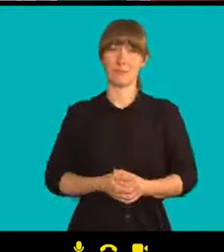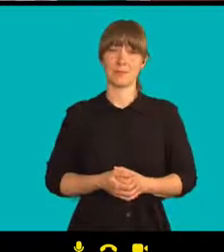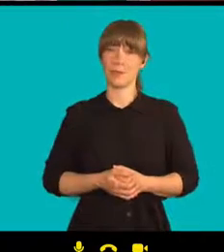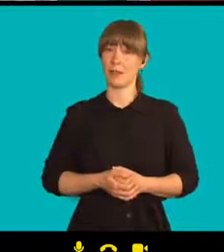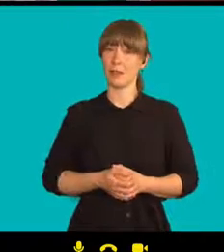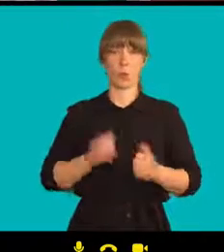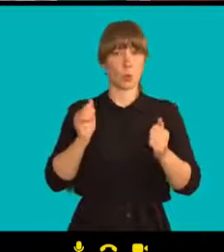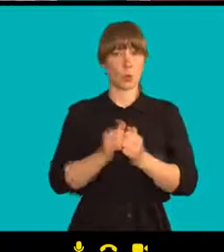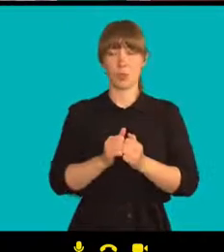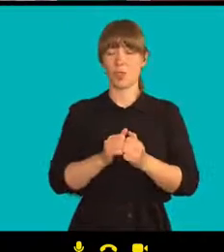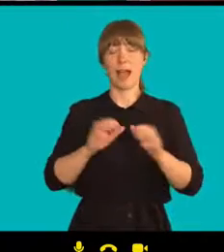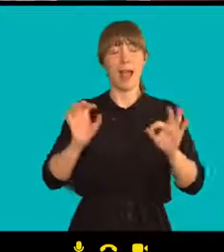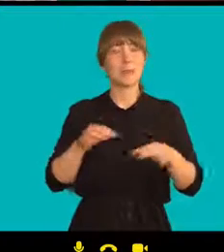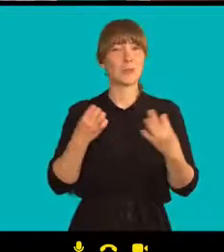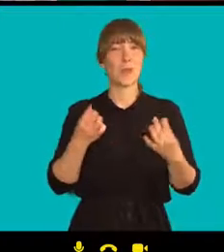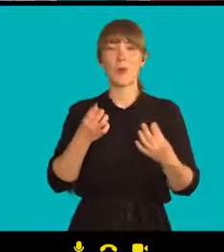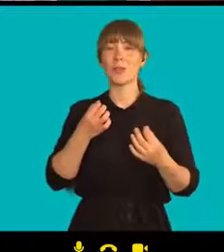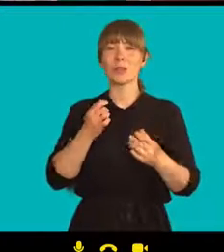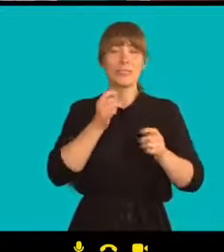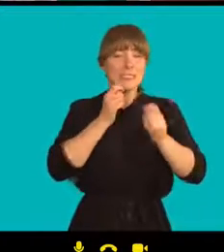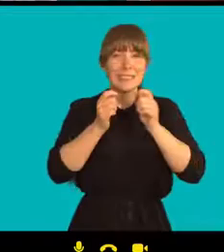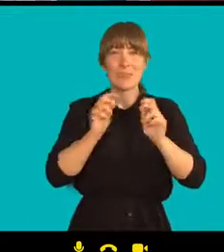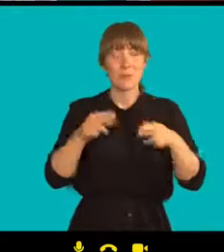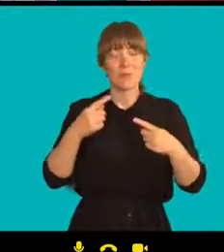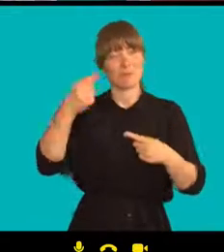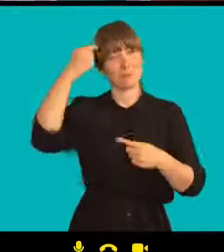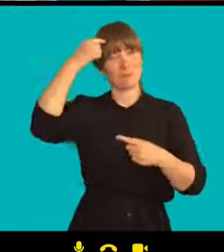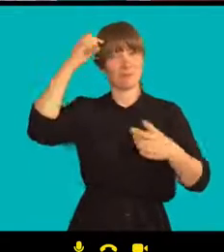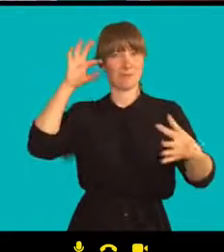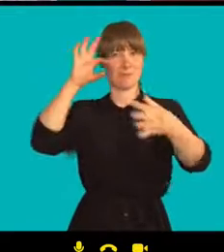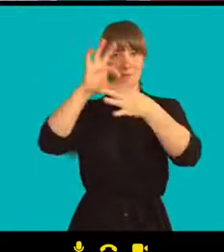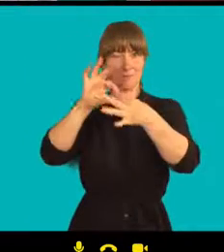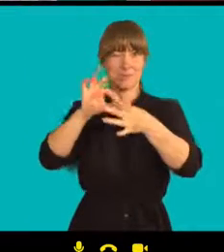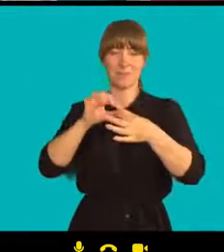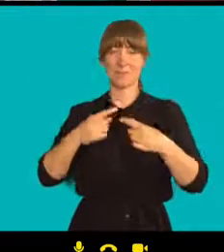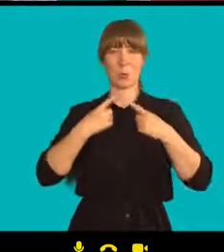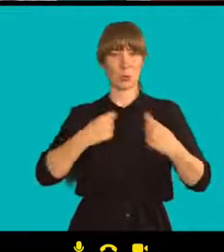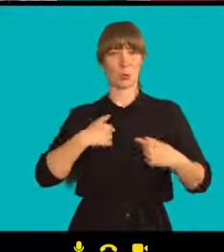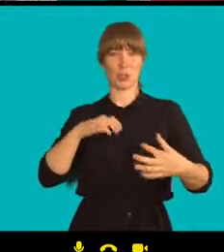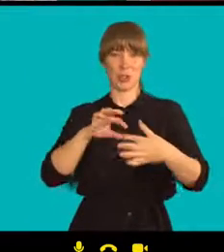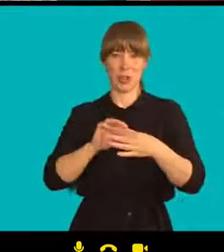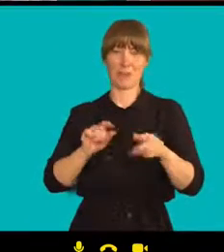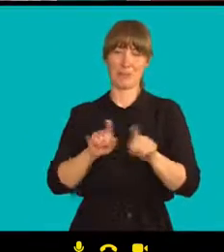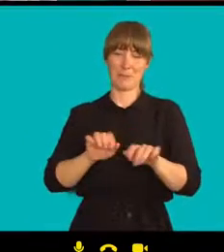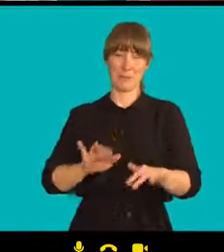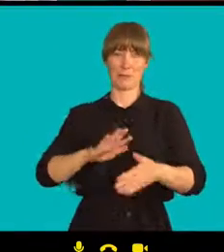rozhodně alespoň v hlavě a přes naše duše a přes naše laptopy.